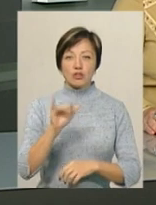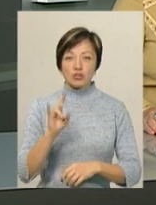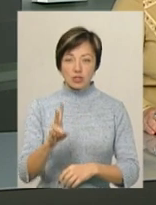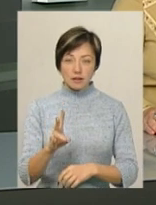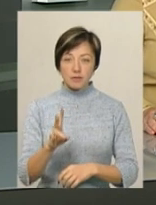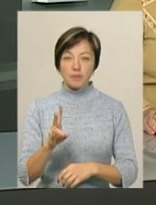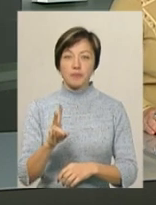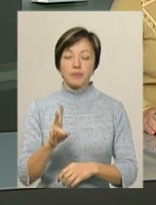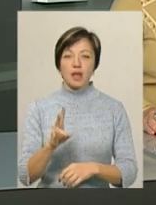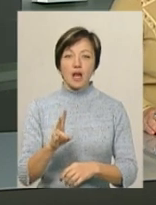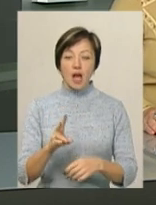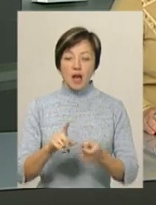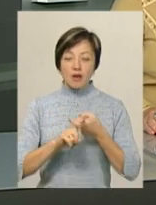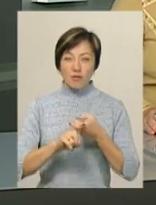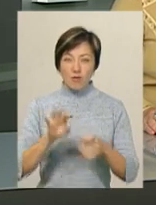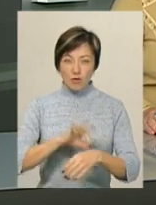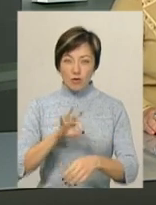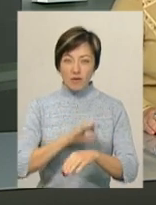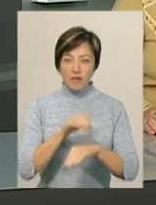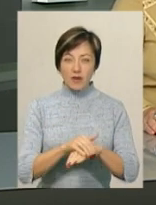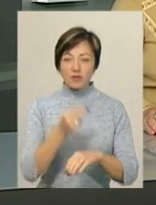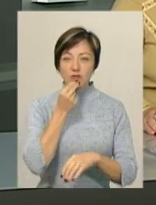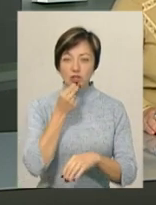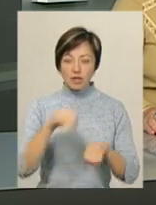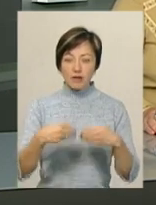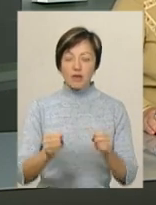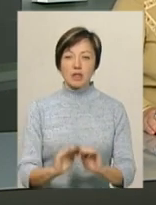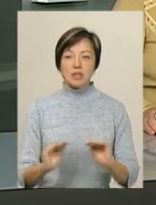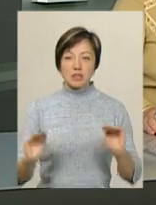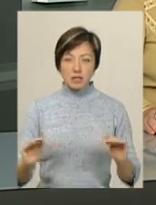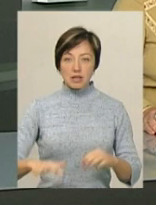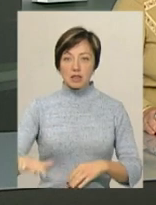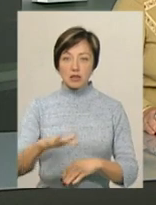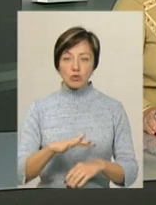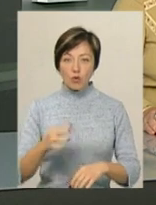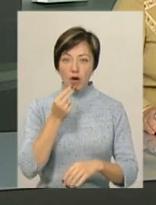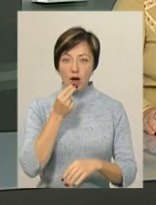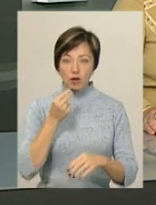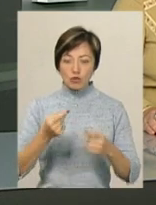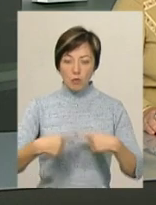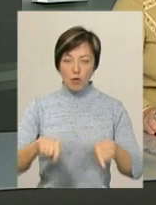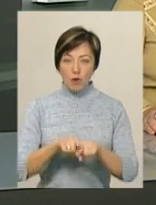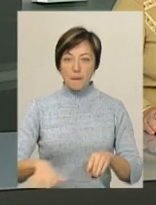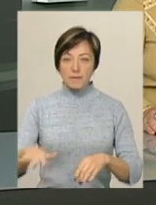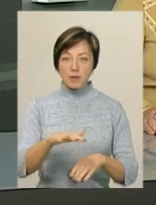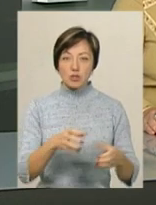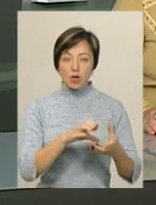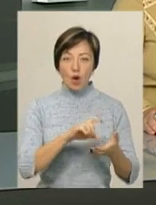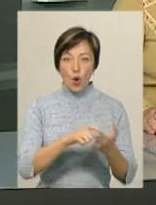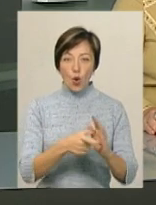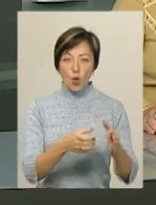медсанчастини. Збудних сальмонельозу виявили в їжі, яку давали дітям. На території харчоблоку та у приміщеннях груп.